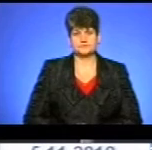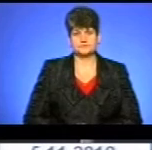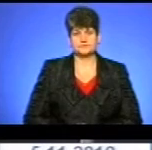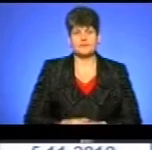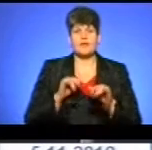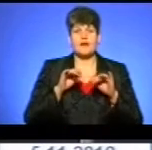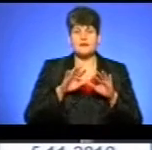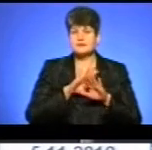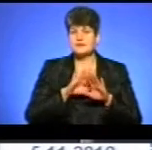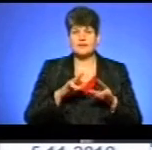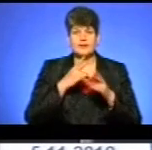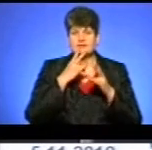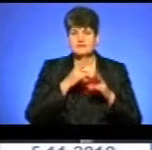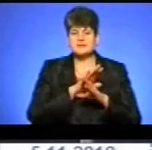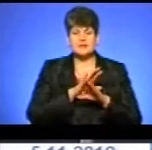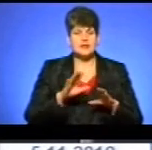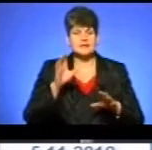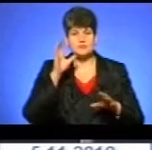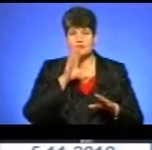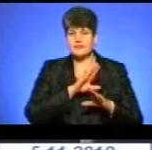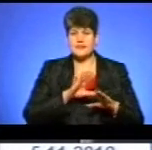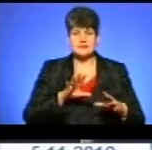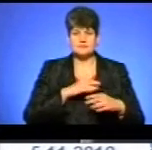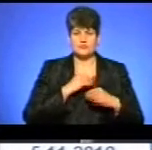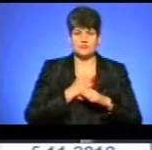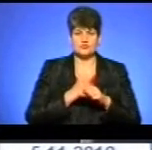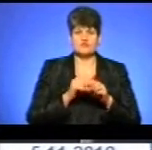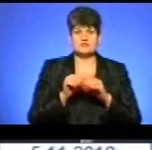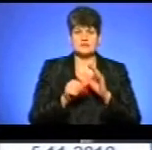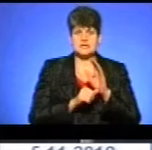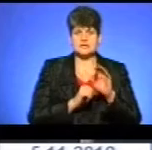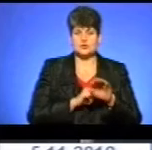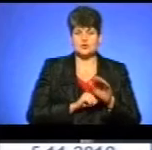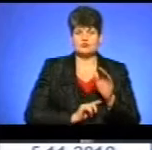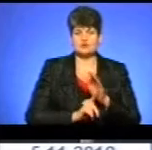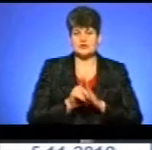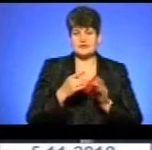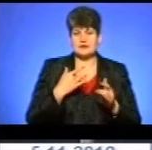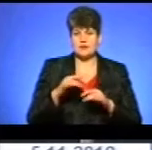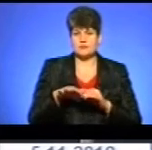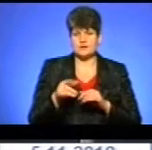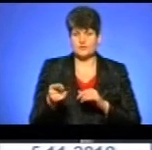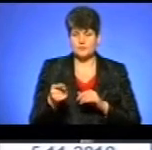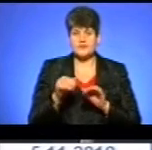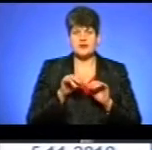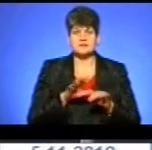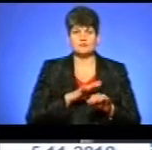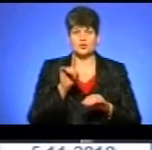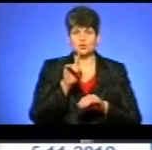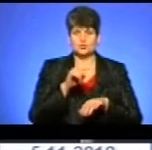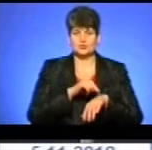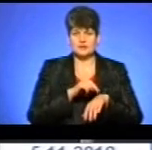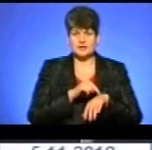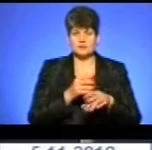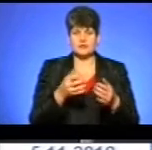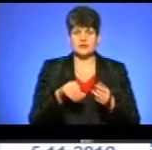Акція «Не дивись, не слухай, не співпрацюй» о 16-й годині розпочалась на театральному майдані у Тернополі. Акція тривала годину, у ній взяли